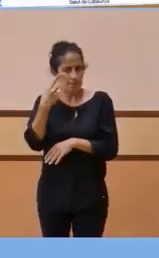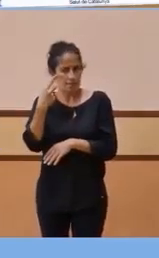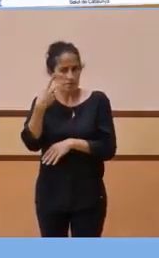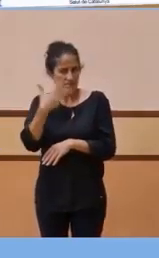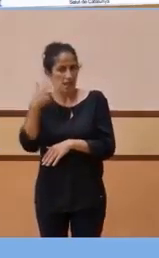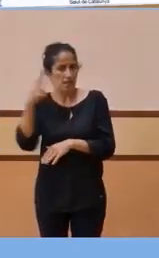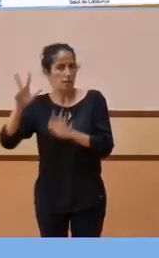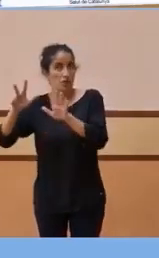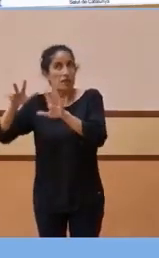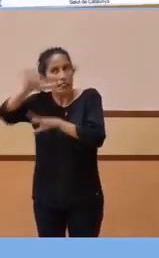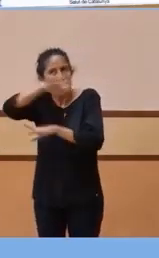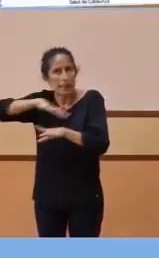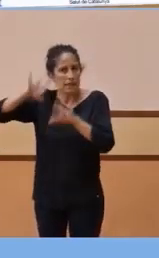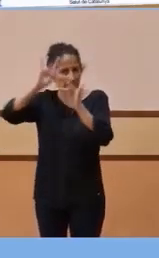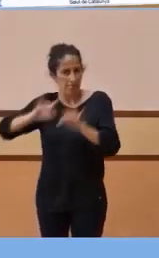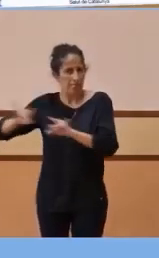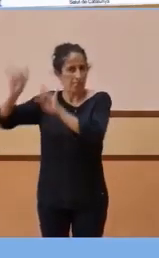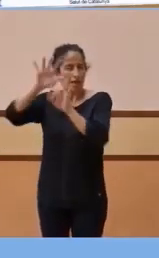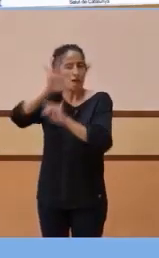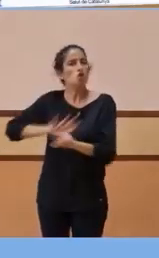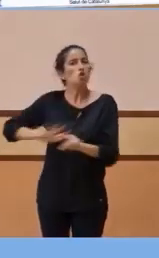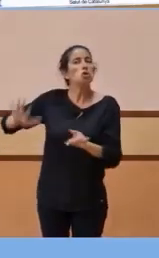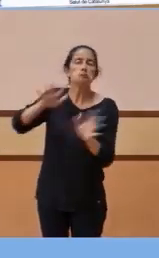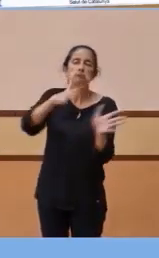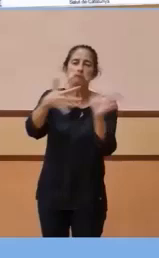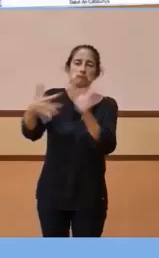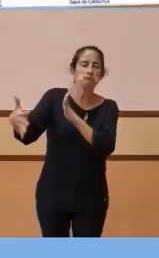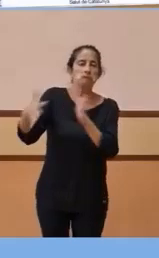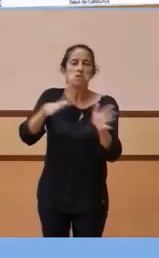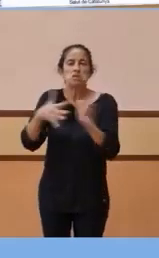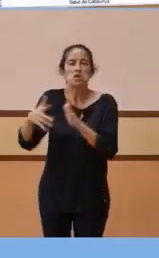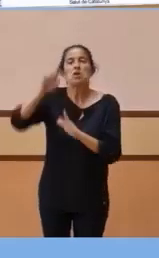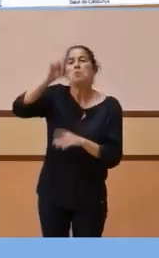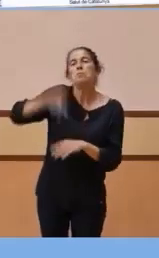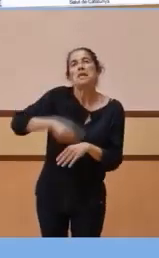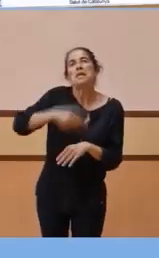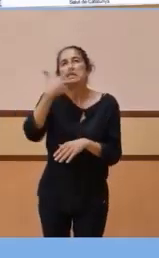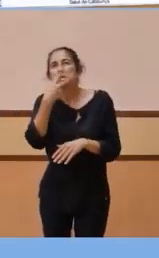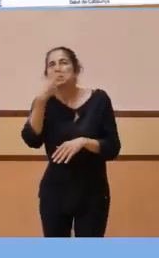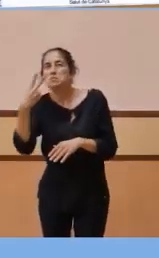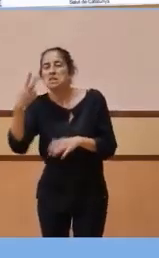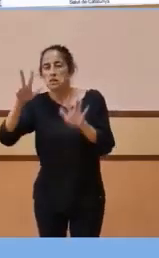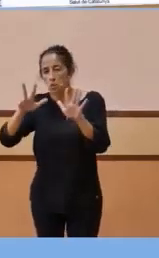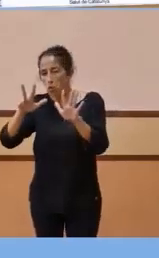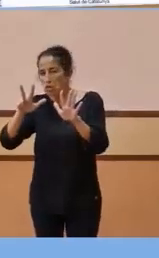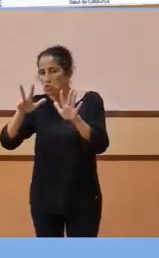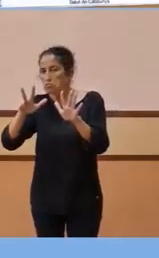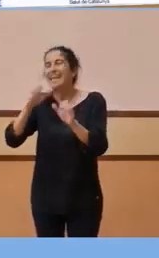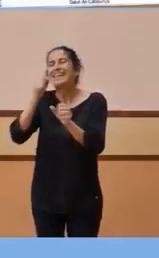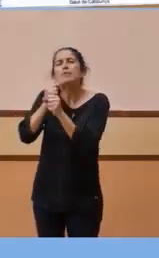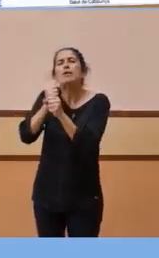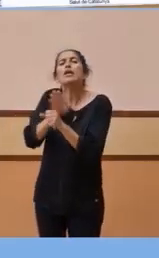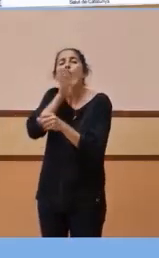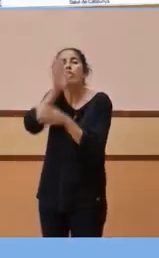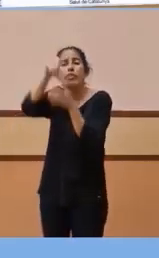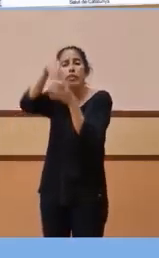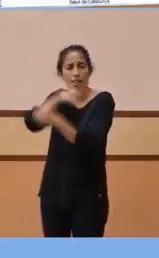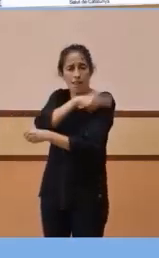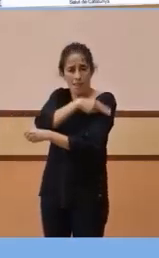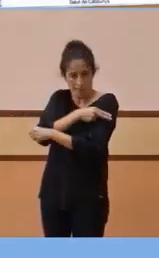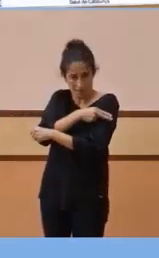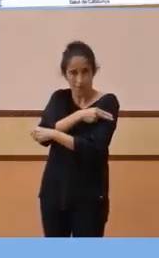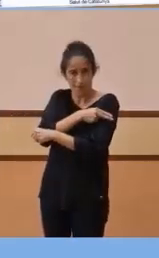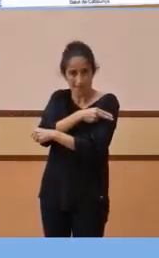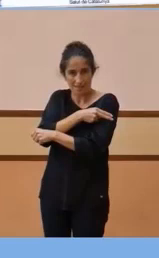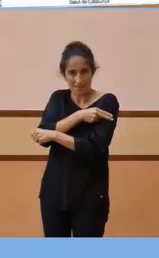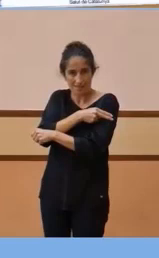distribució geogràfica. Aproximadament d'aquests 1.328, un centenar estan treballant en hospitals i